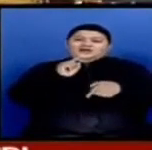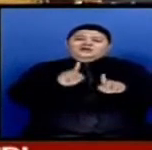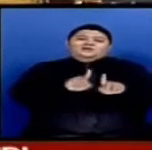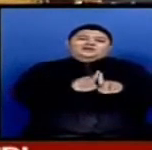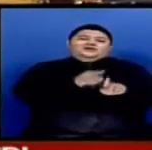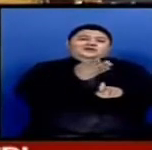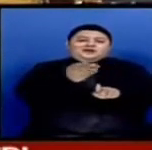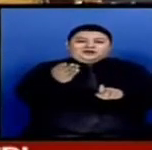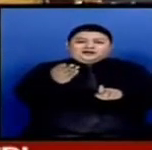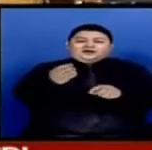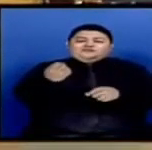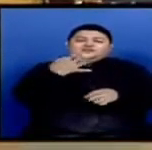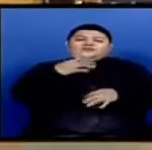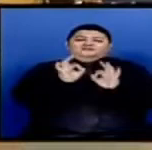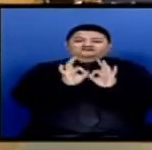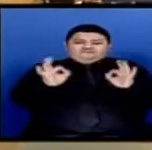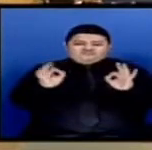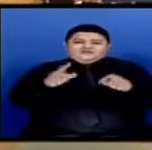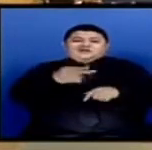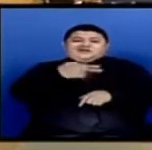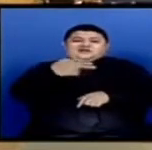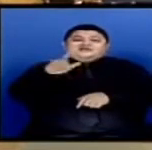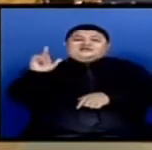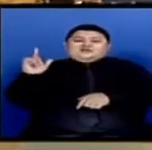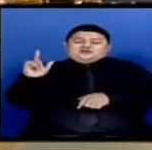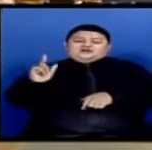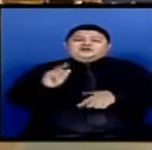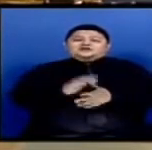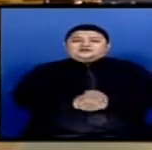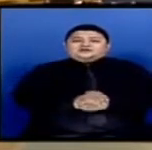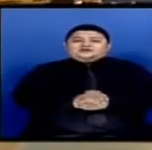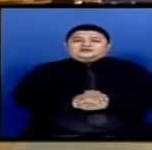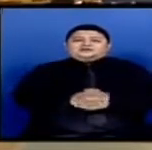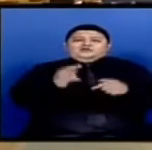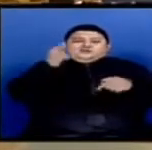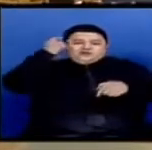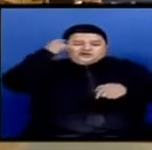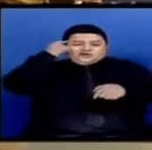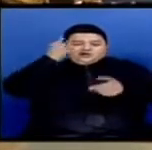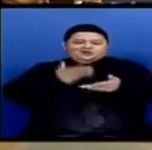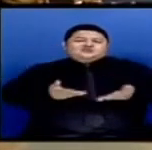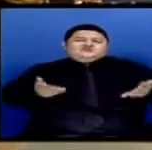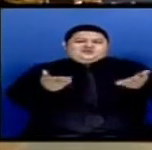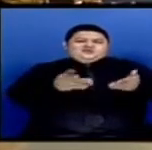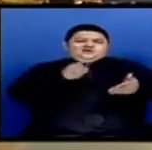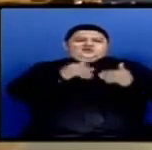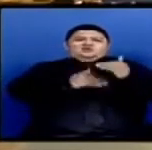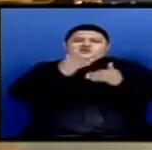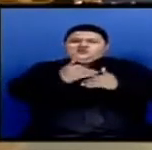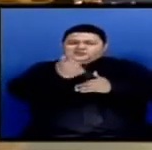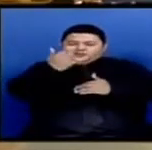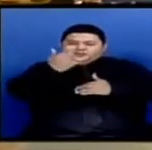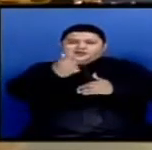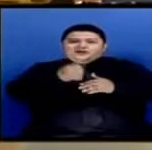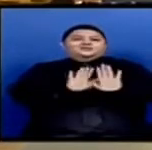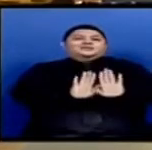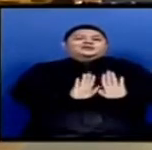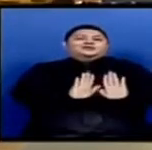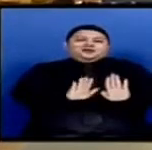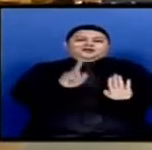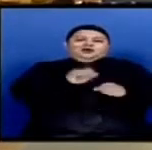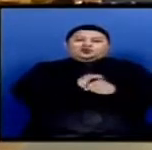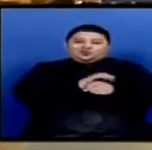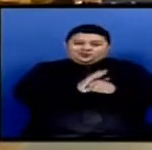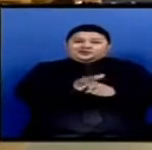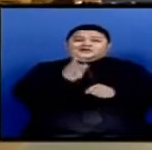informasi terkini dan terlengkap dari tanah air dan mancanegara. Pemirsa, kembali kami ingatkan situasi memang terus membaik, namun kita tetap puas pada karena